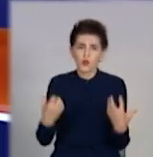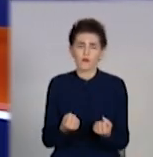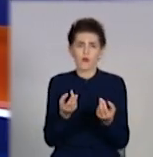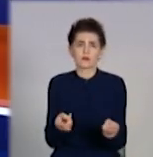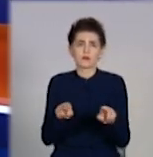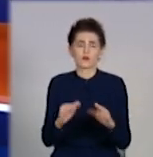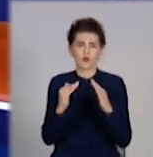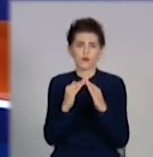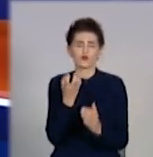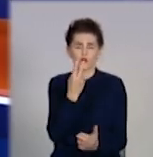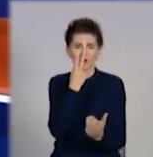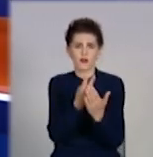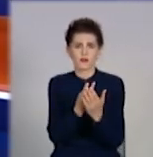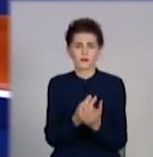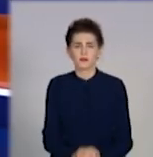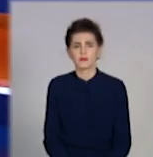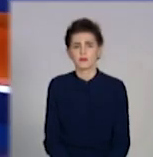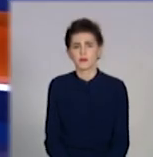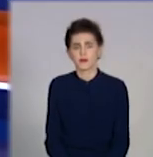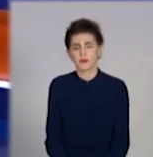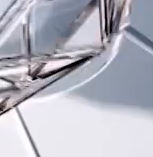вдома, побачимось. Дякую.